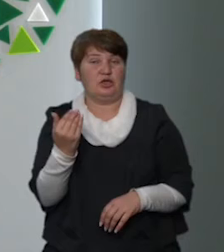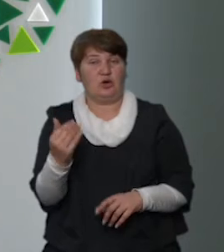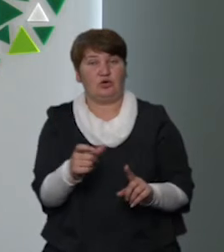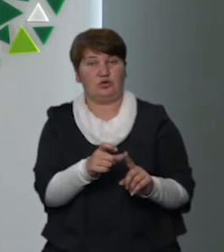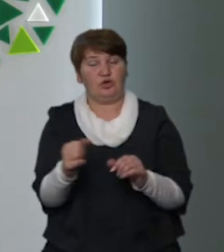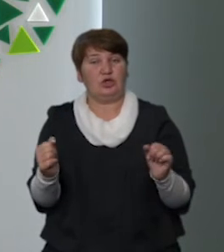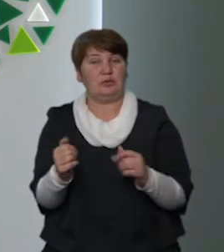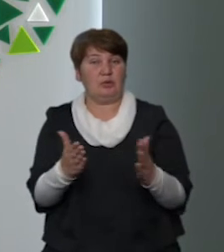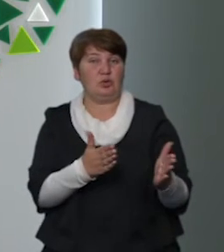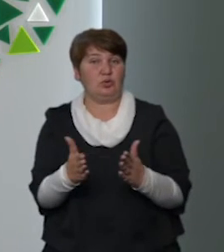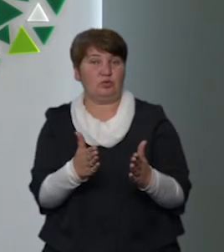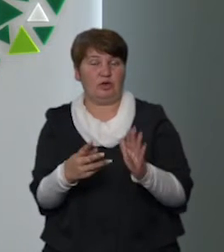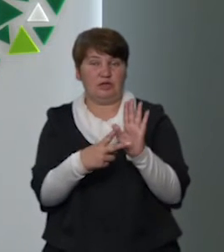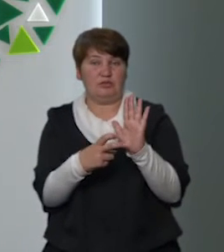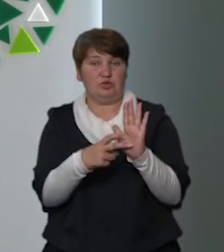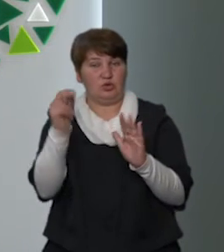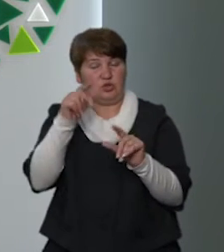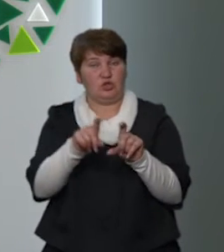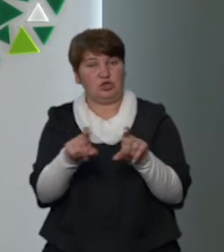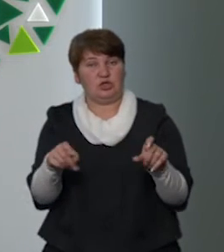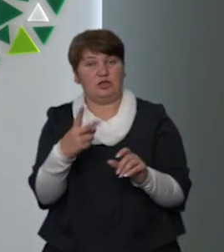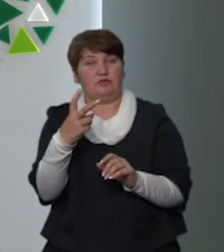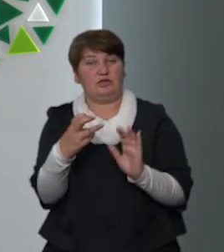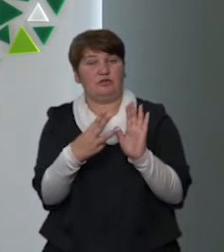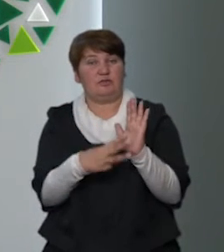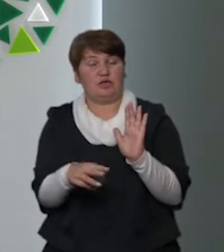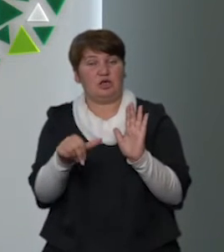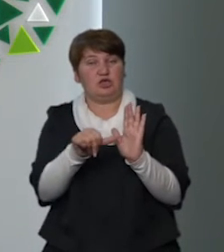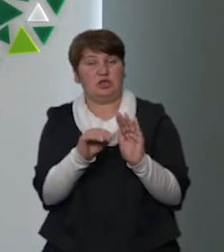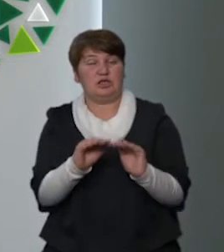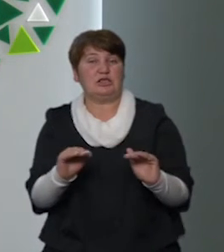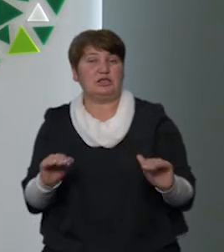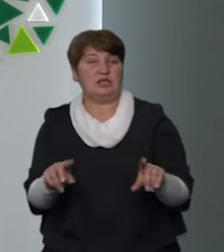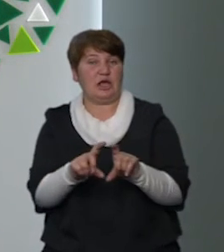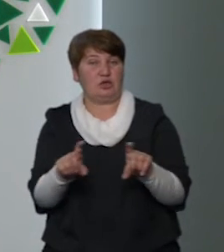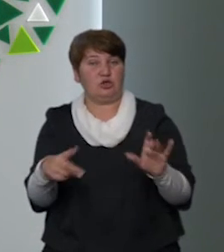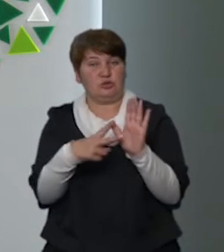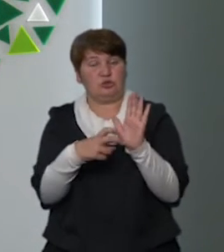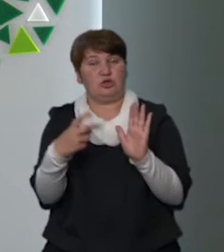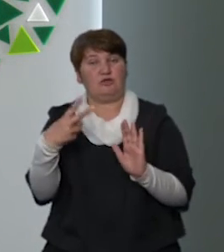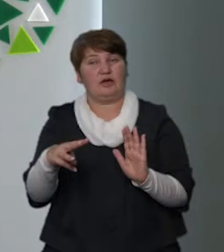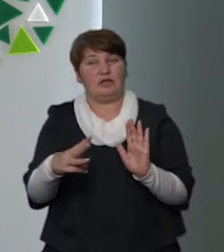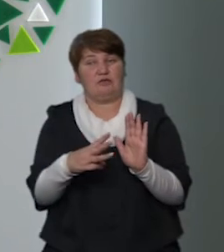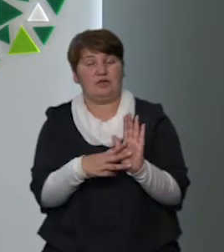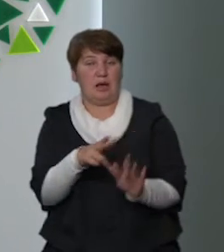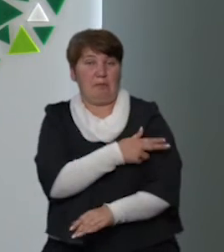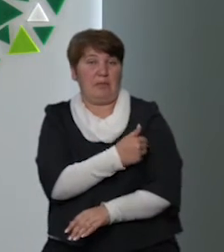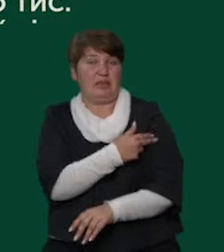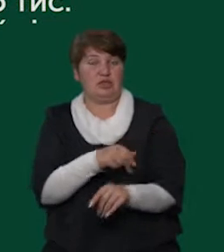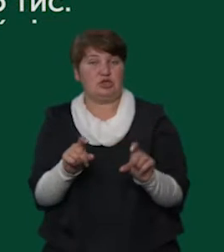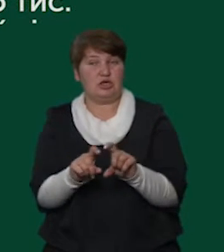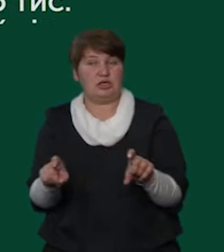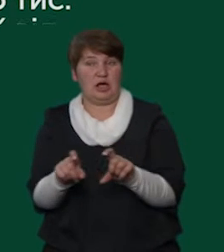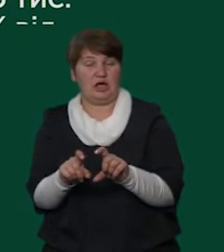до зими підготували понад 700 шкіл, 286 дитячих садків та 798 медичних закладів.